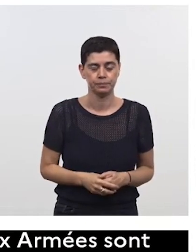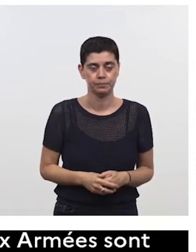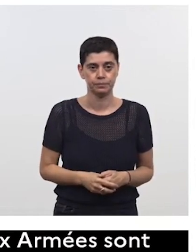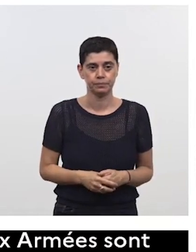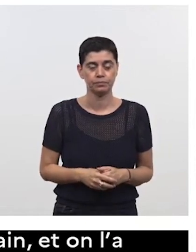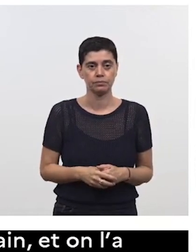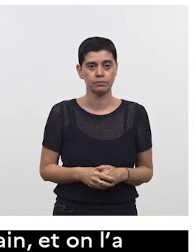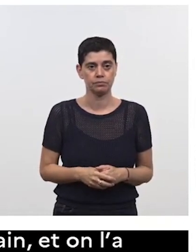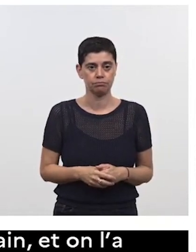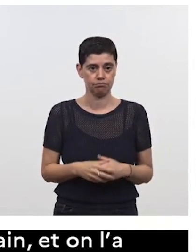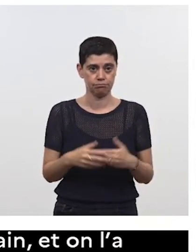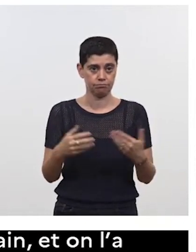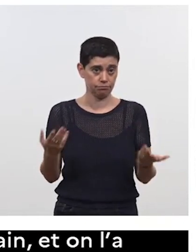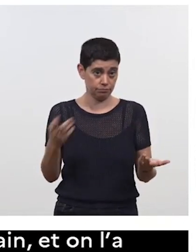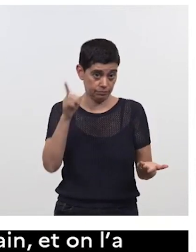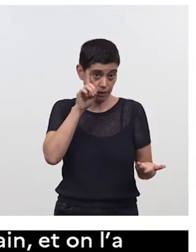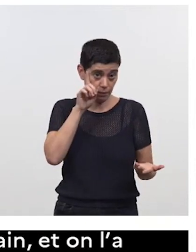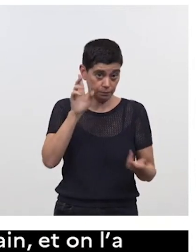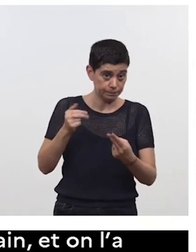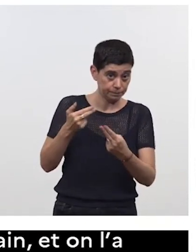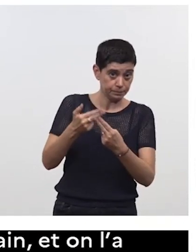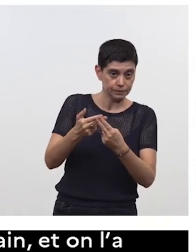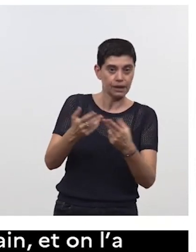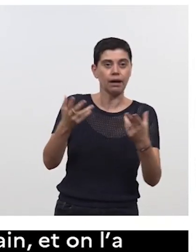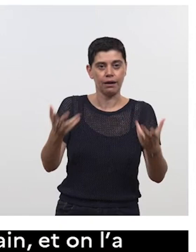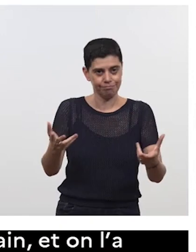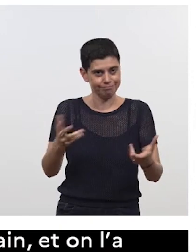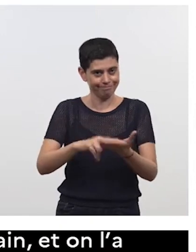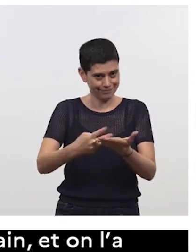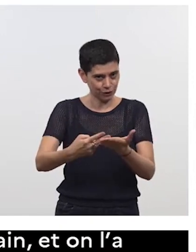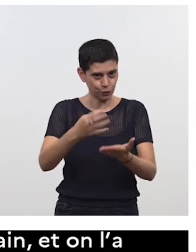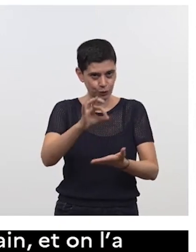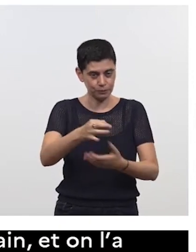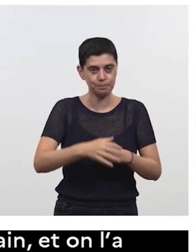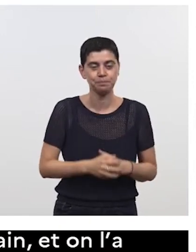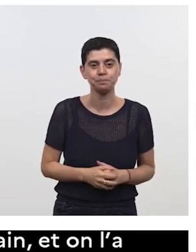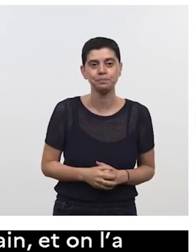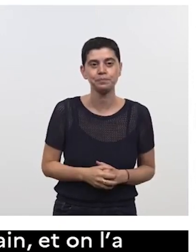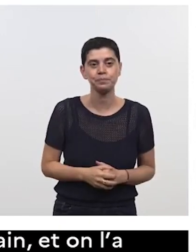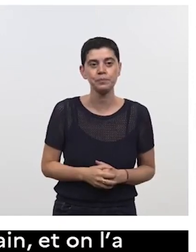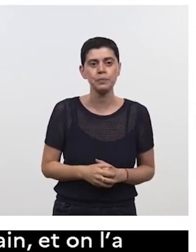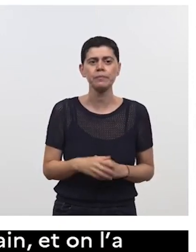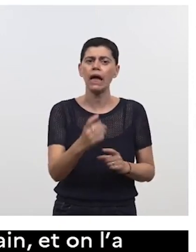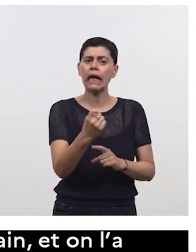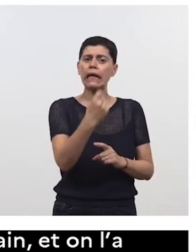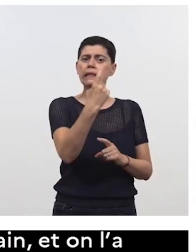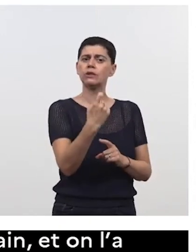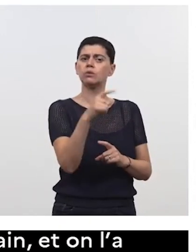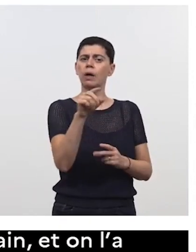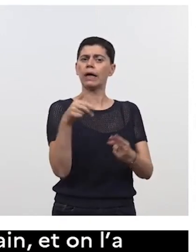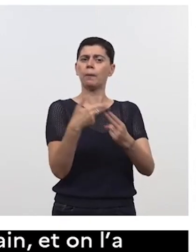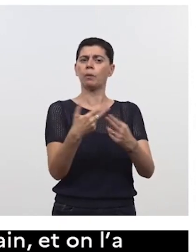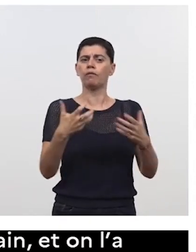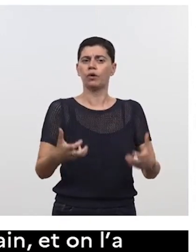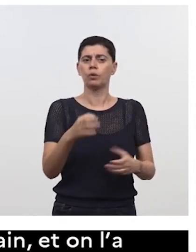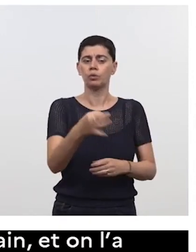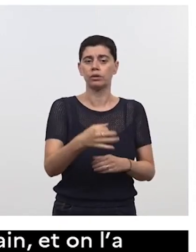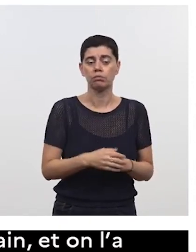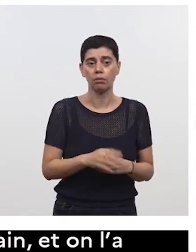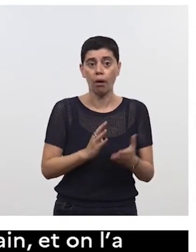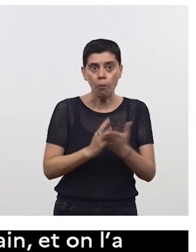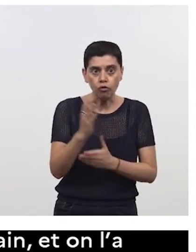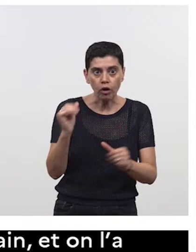Je voudrais bien répondre à cette question. Ce n'est pas du tout un projet de